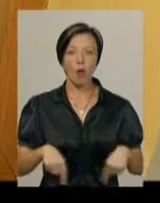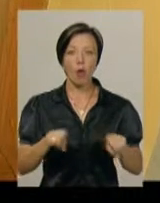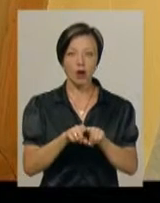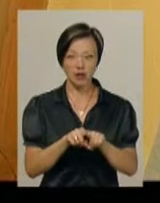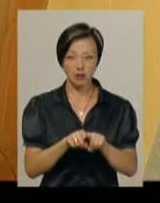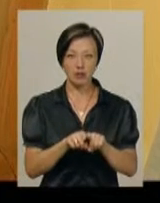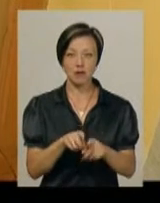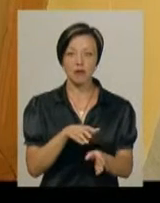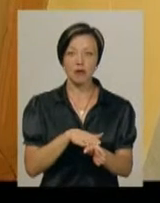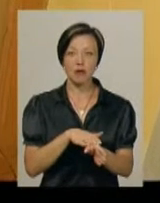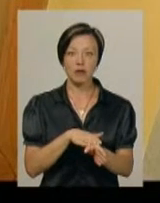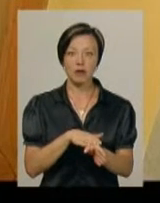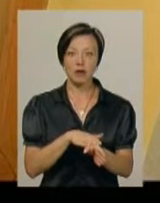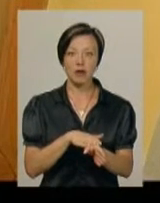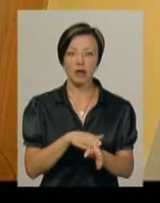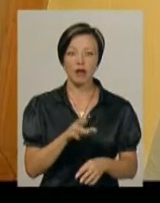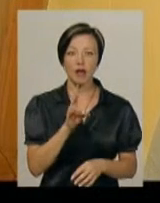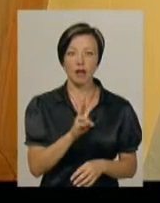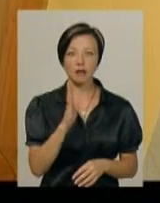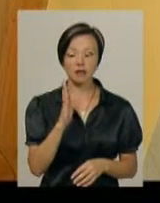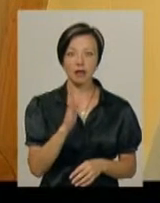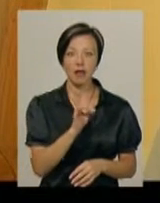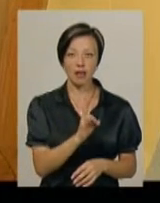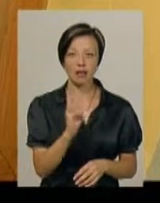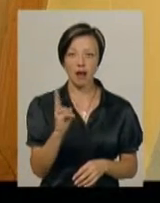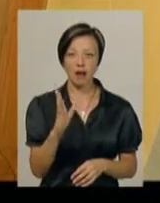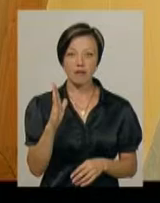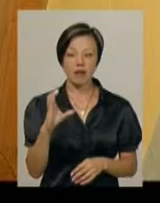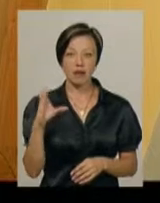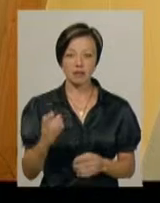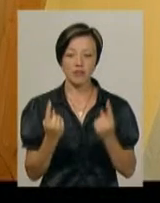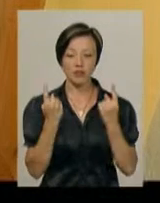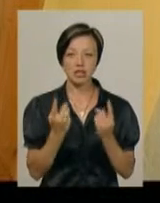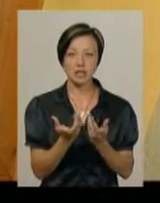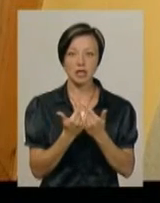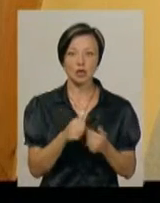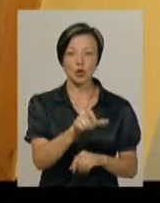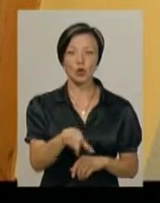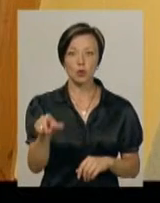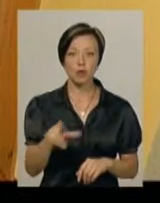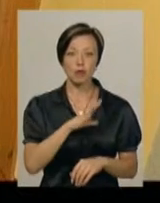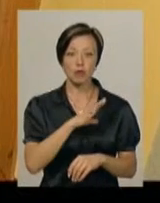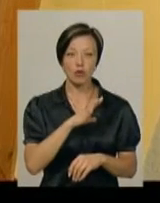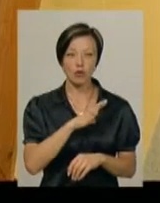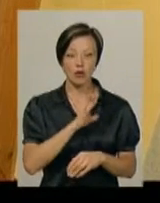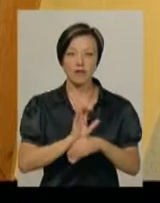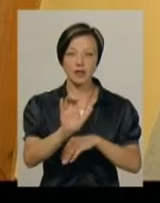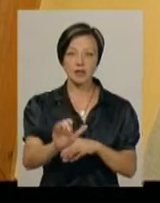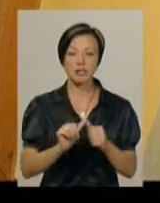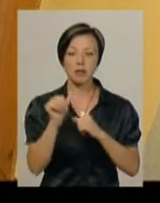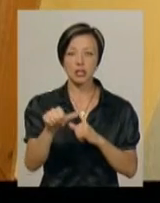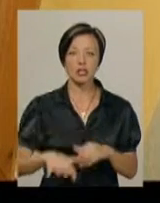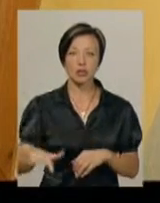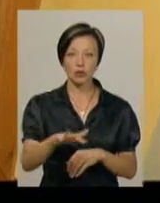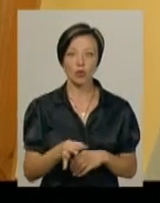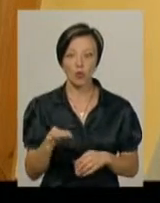НКВС. Ще величезна кількість людей були виселені за межі території